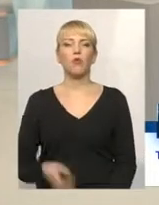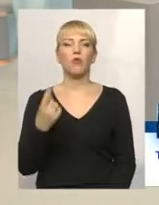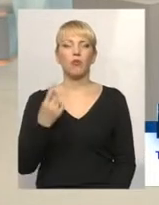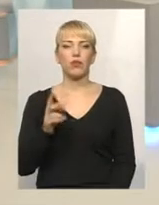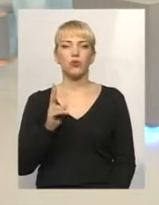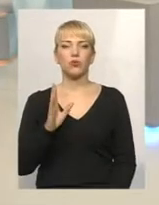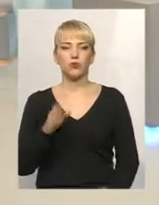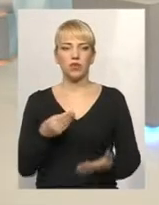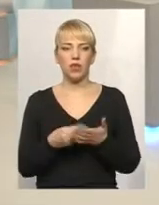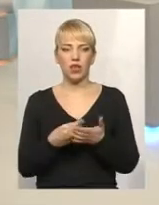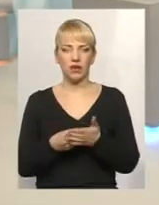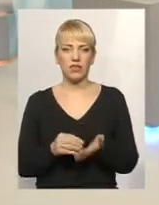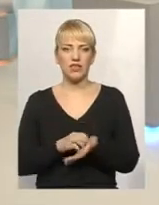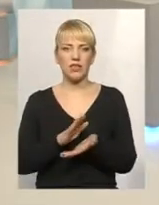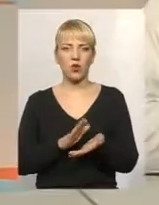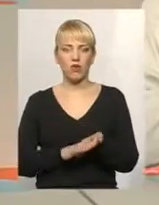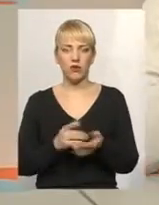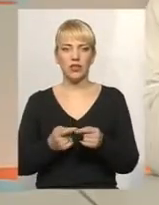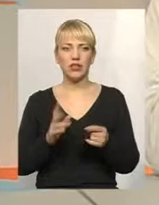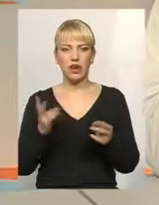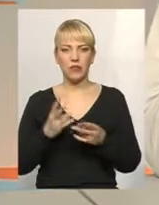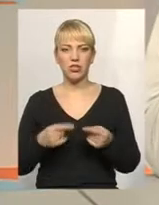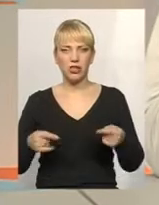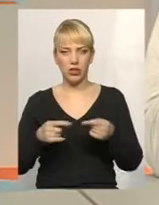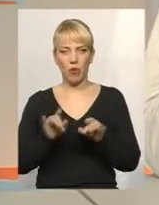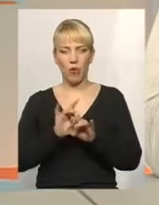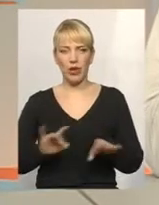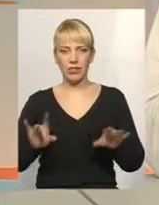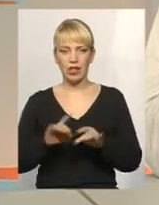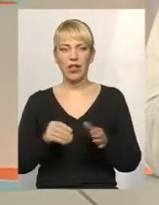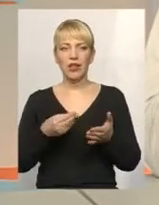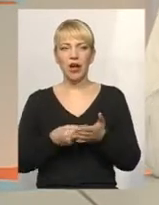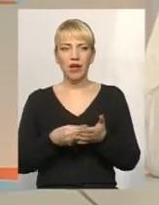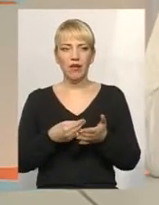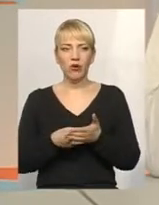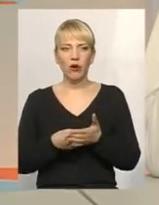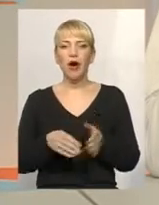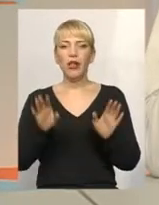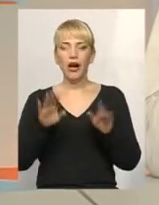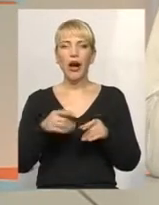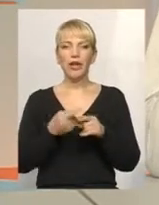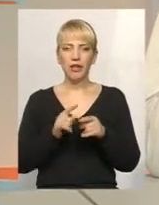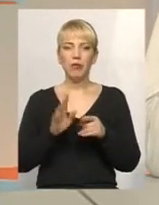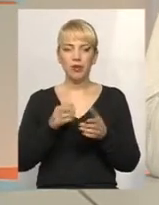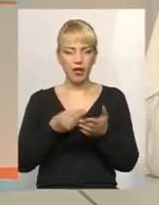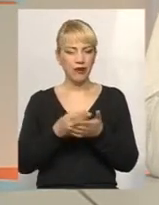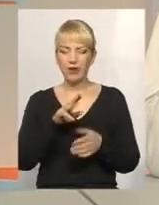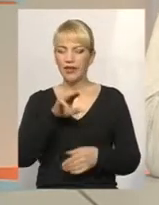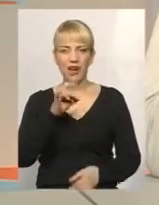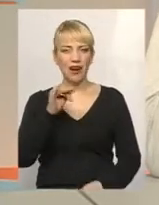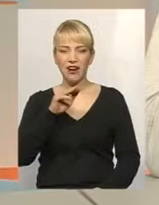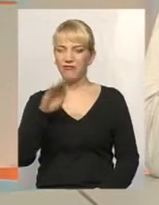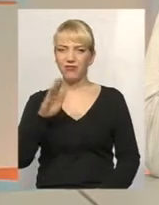буде тарифи встановлювати, треба чітко пояснити тут. Тарифу, ну, хай буде це тариф, але це не тариф, це